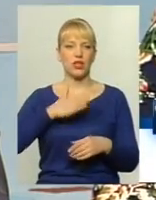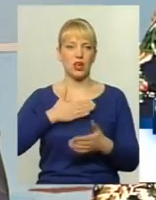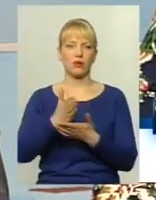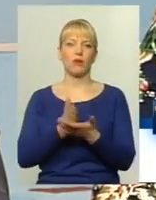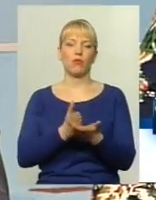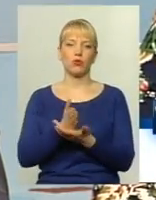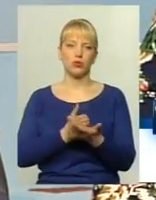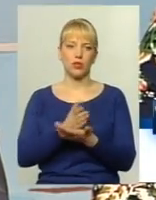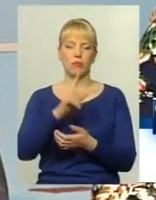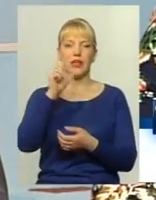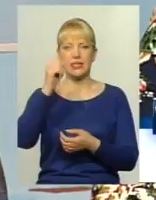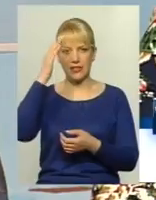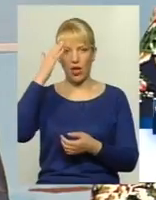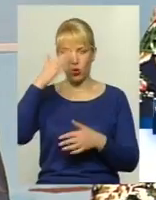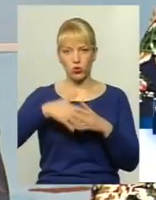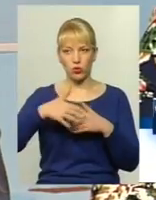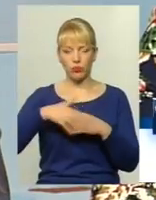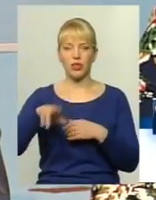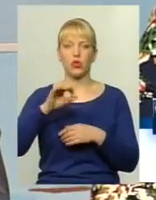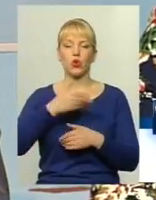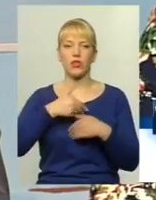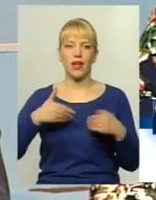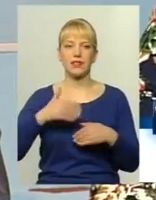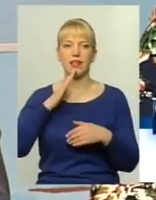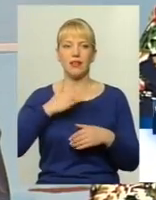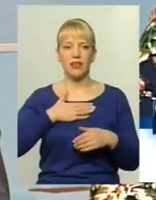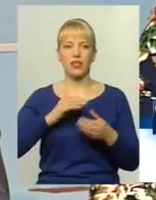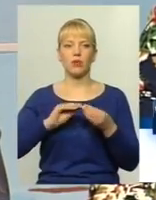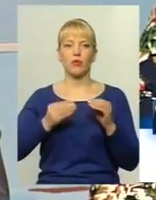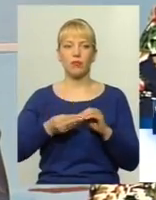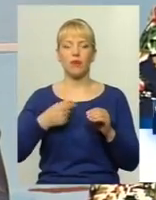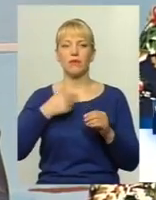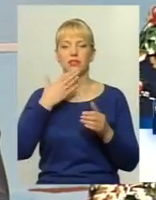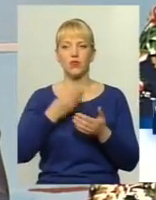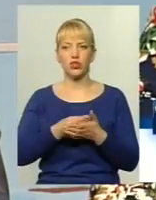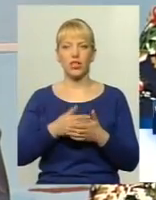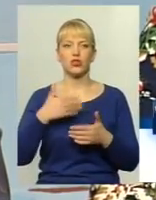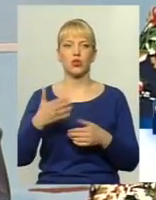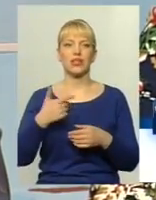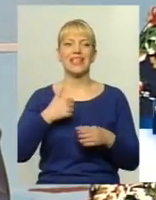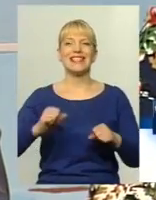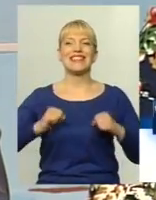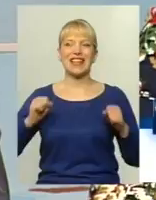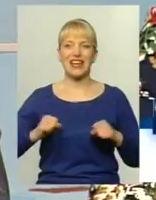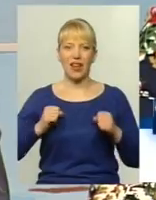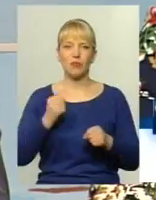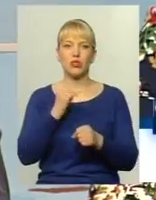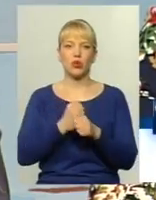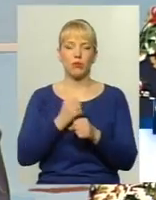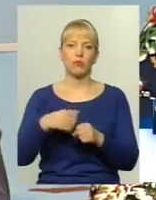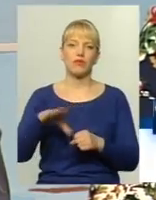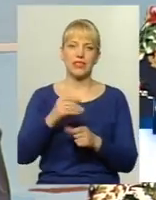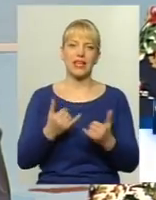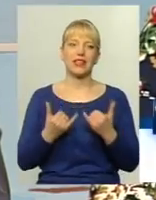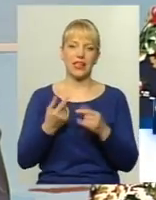послугами За розуміння до нас, до наших проблем Ми з своєї сторони стараємося і робимо все для того, щоб